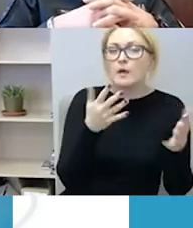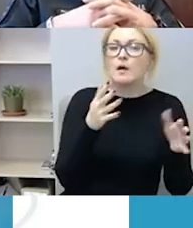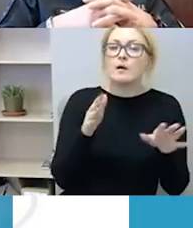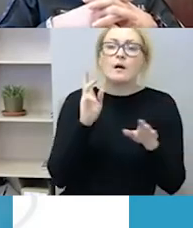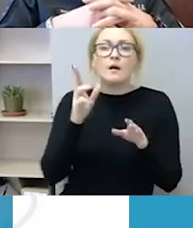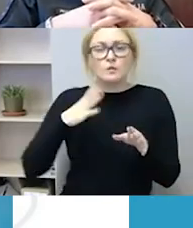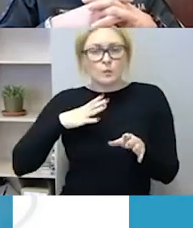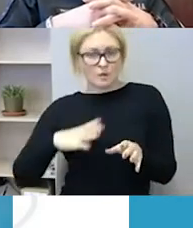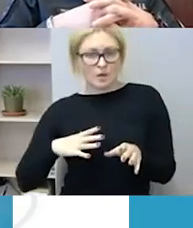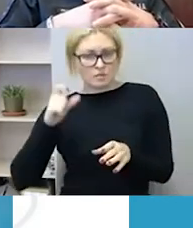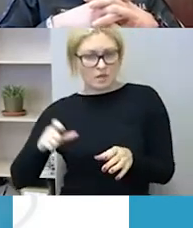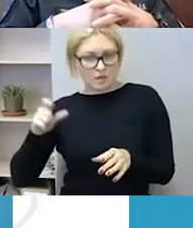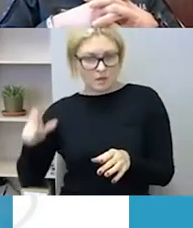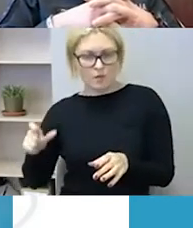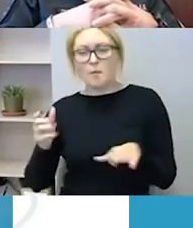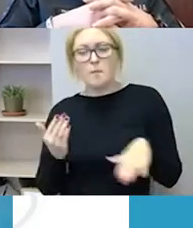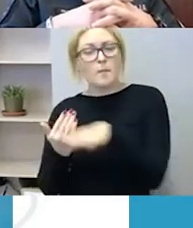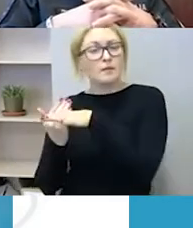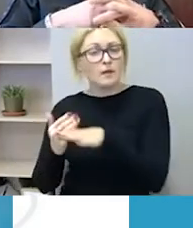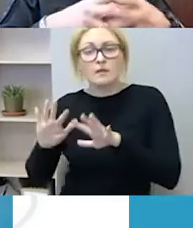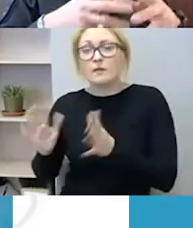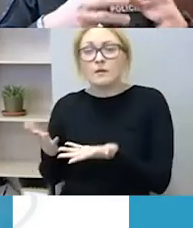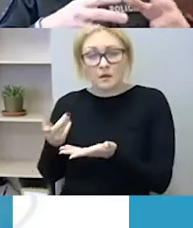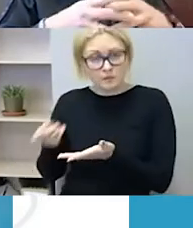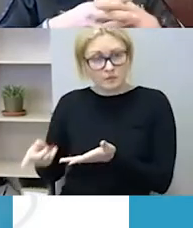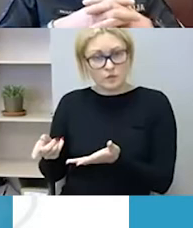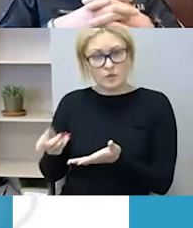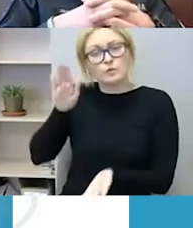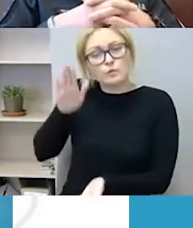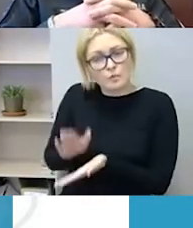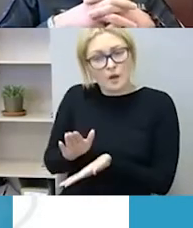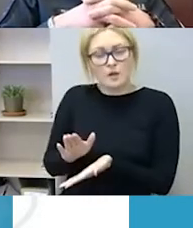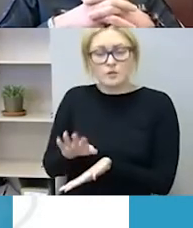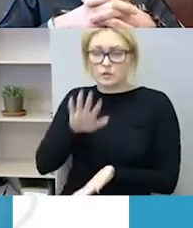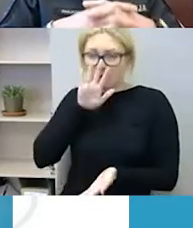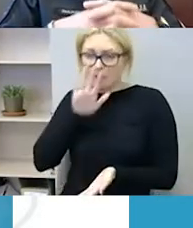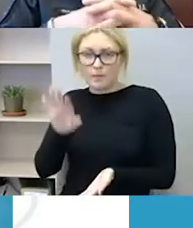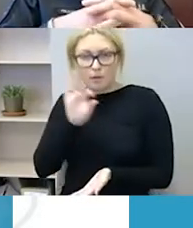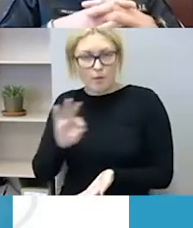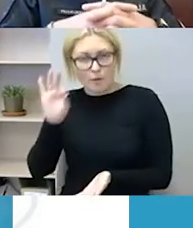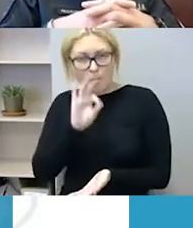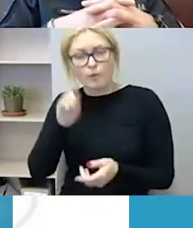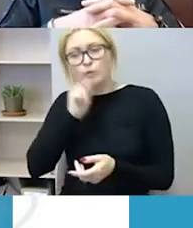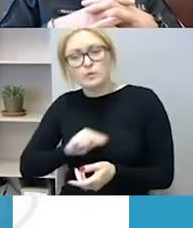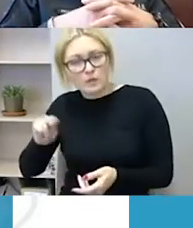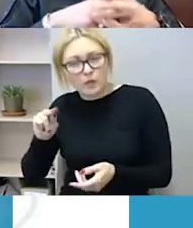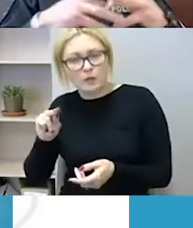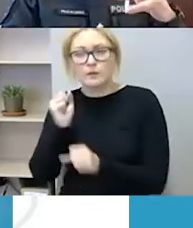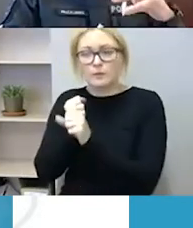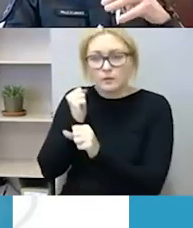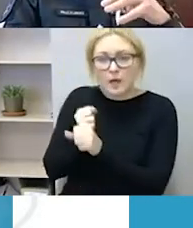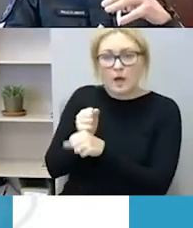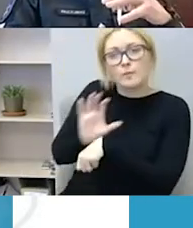kaip galime ieškoti būdų mažinti tokio pobūdžio nusikaltimų įvykdymą, darimą ir